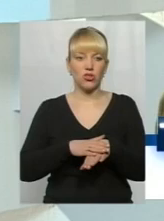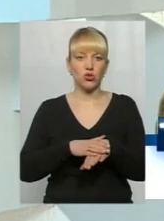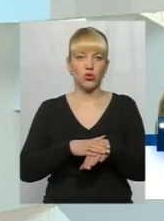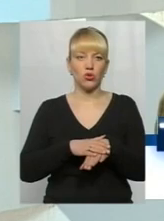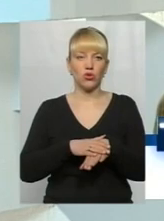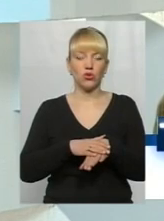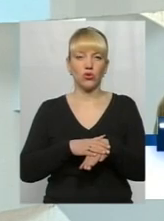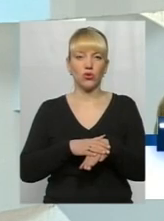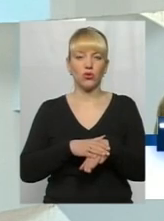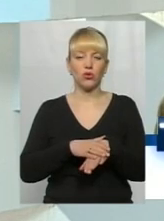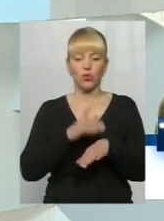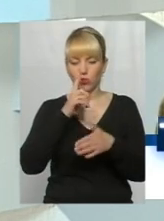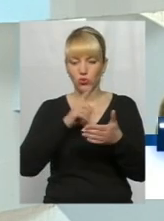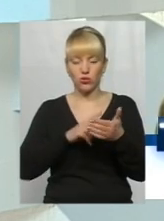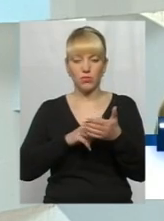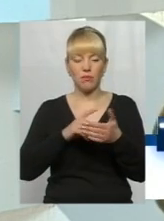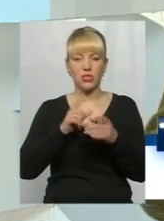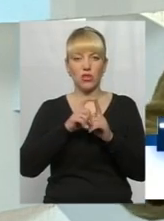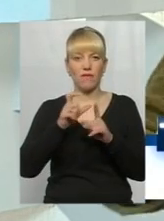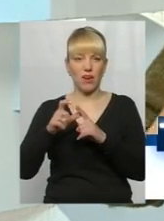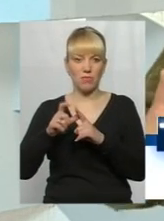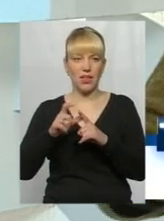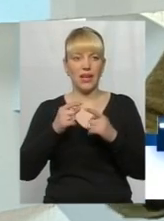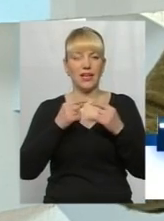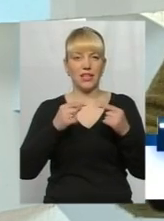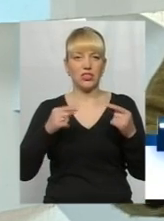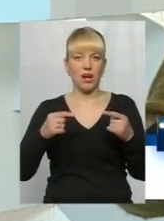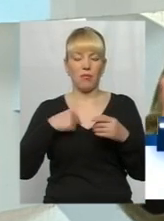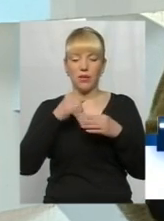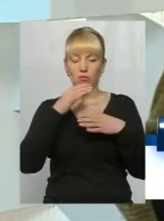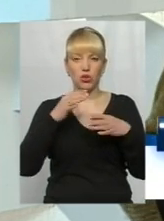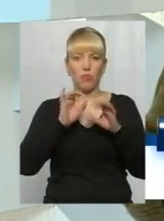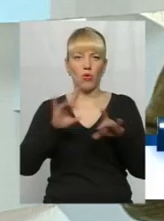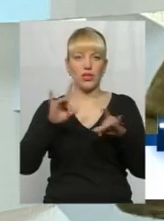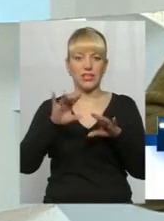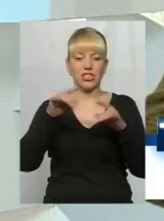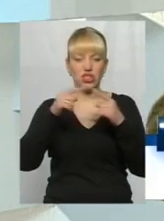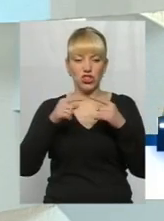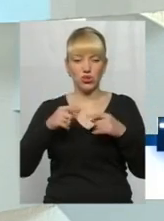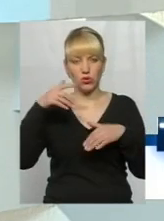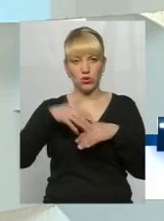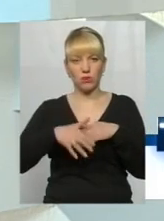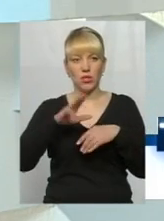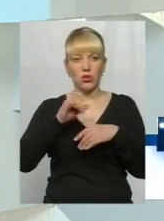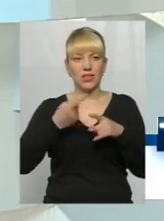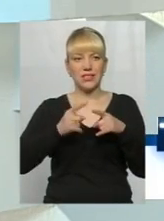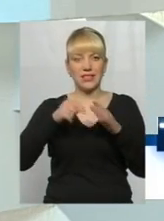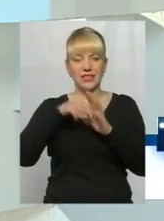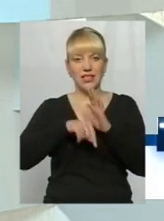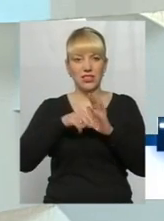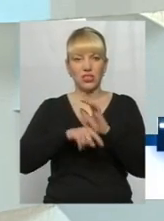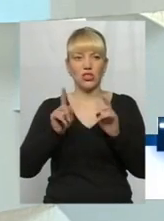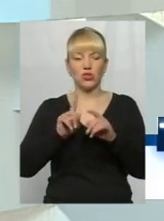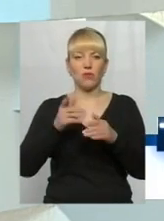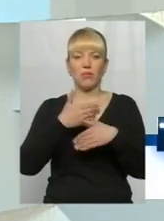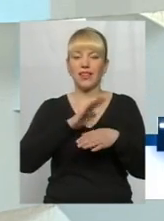словами і речами, не можемо пояснити це чітко і зрозуміло, то це означає, що ми все-таки не є